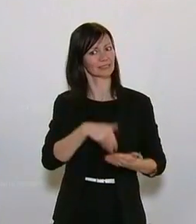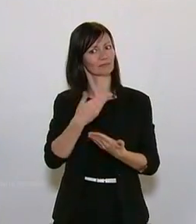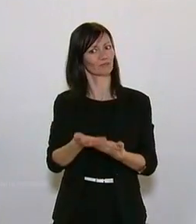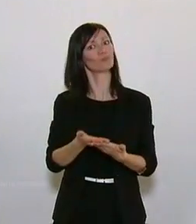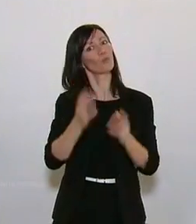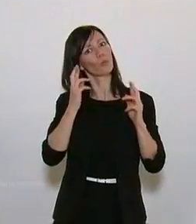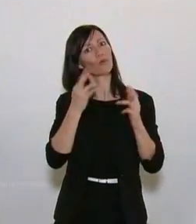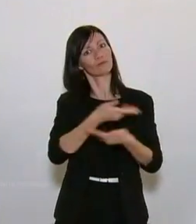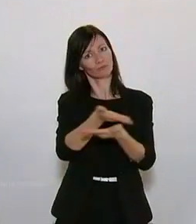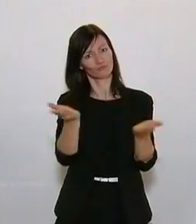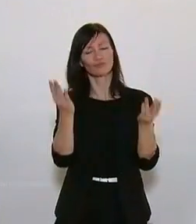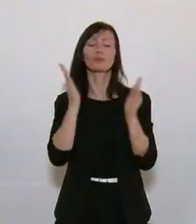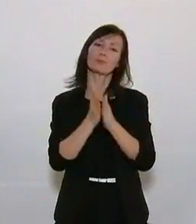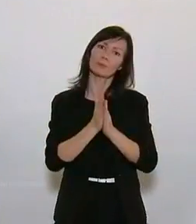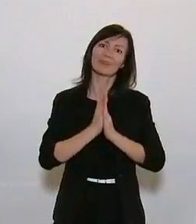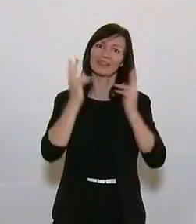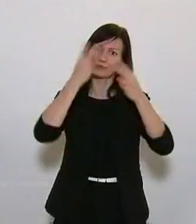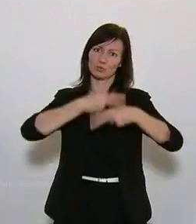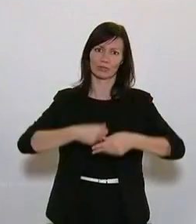Zu Wort gemeldet ist dem Logist.